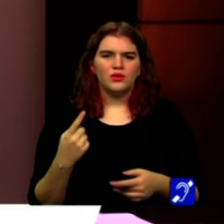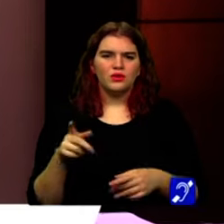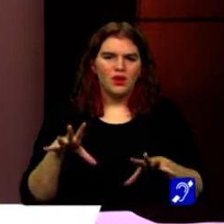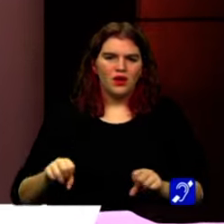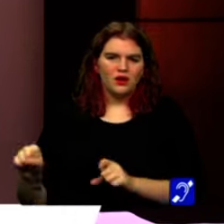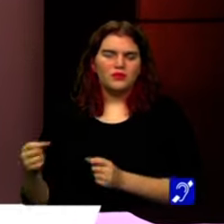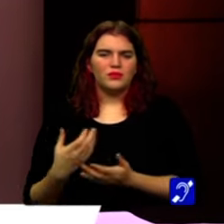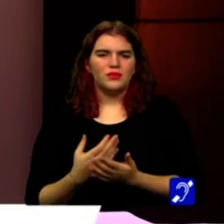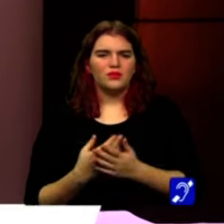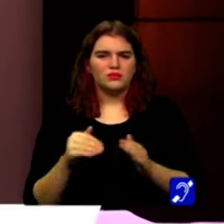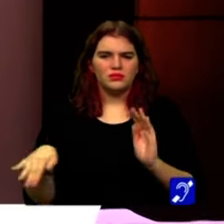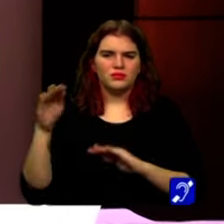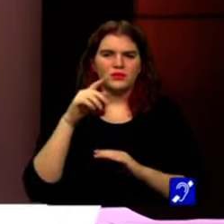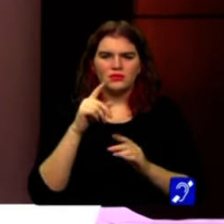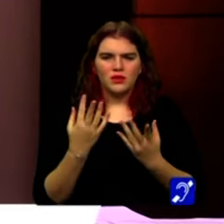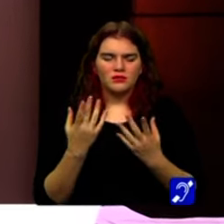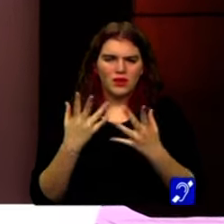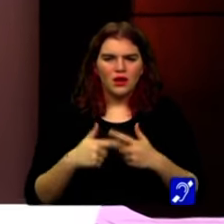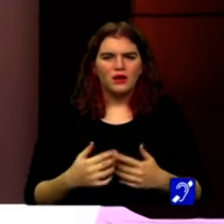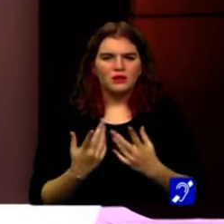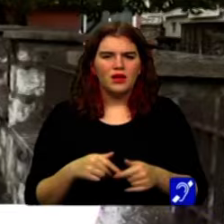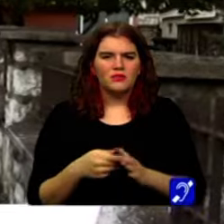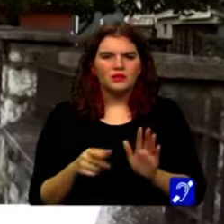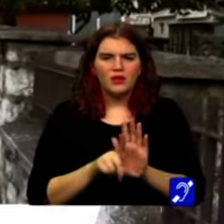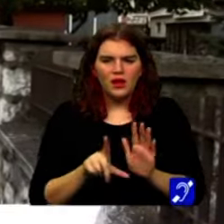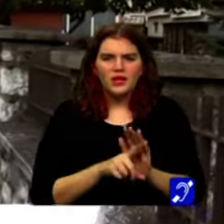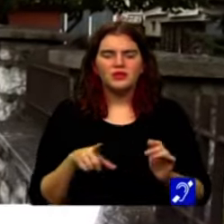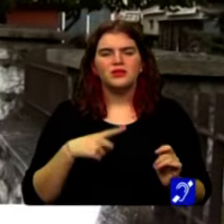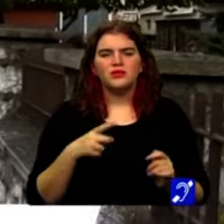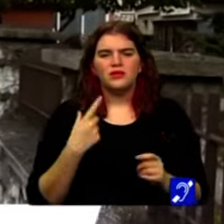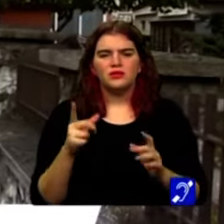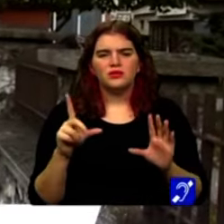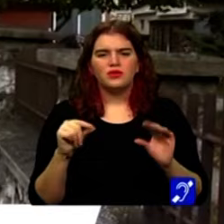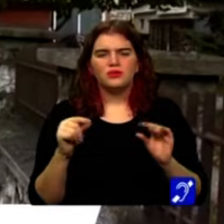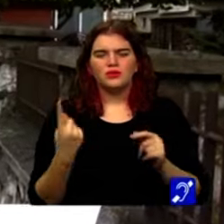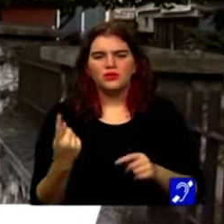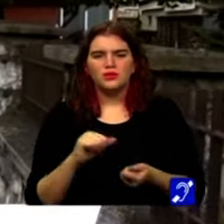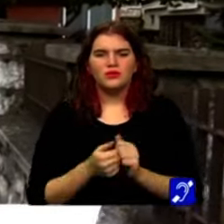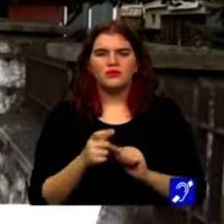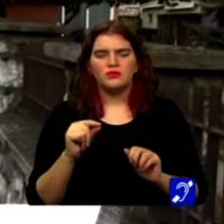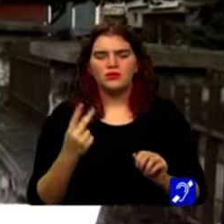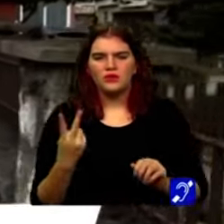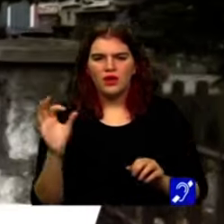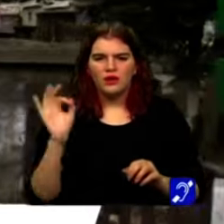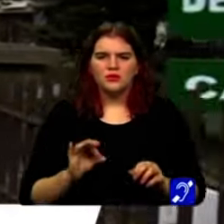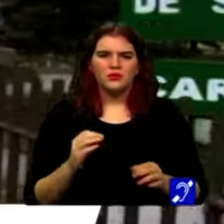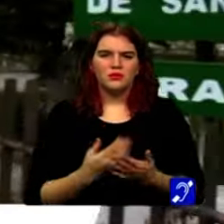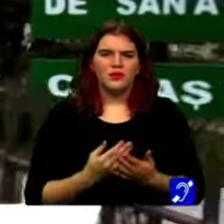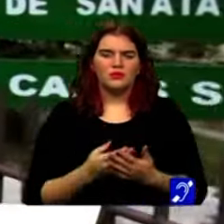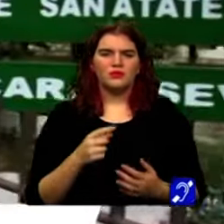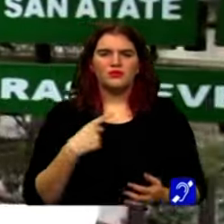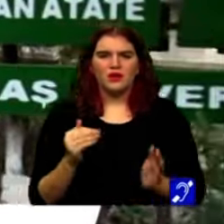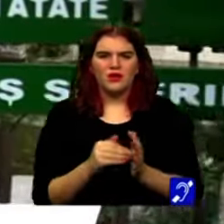necesarului de medici, așa cum este calculat el în normele în vigoare, este de 71-72% față de necesar.